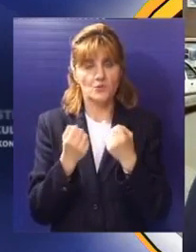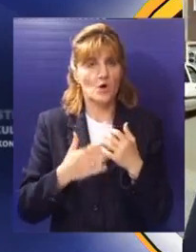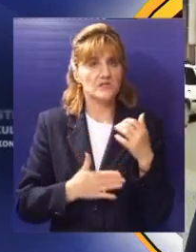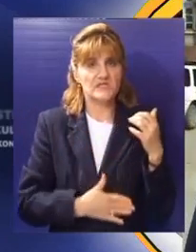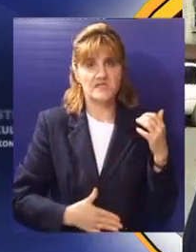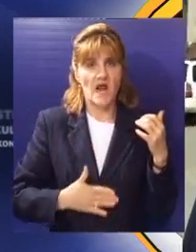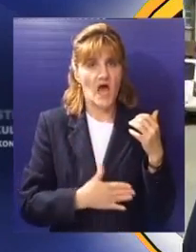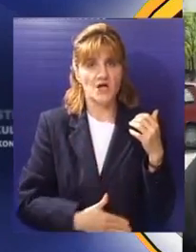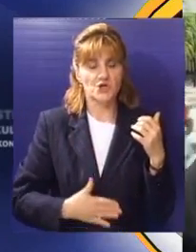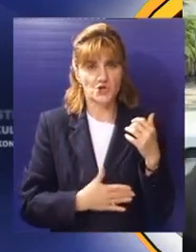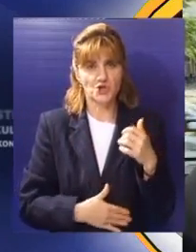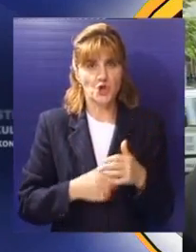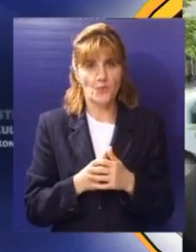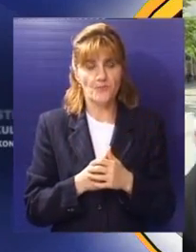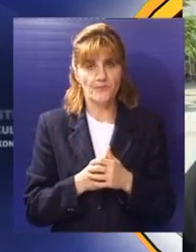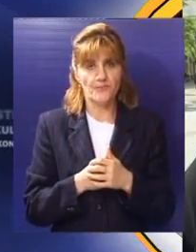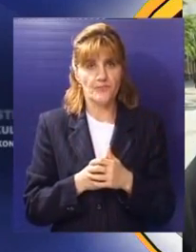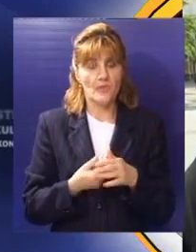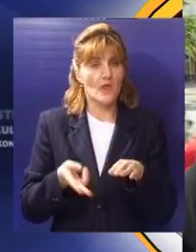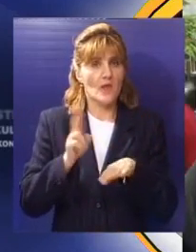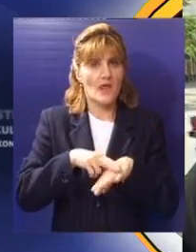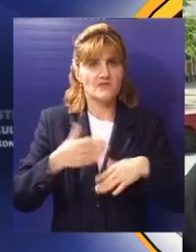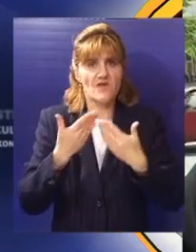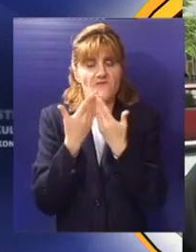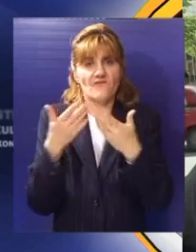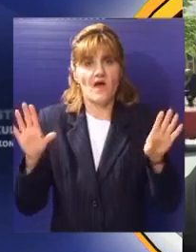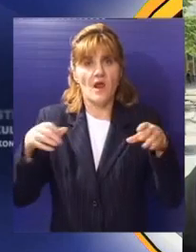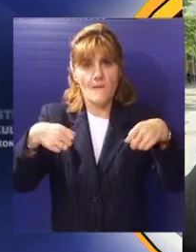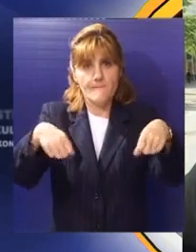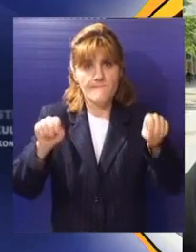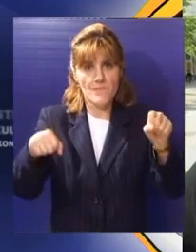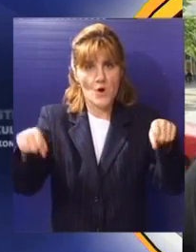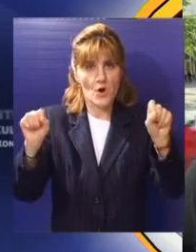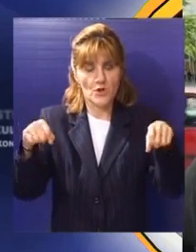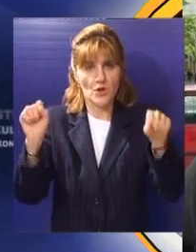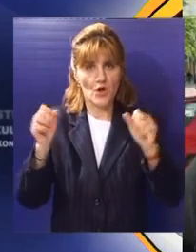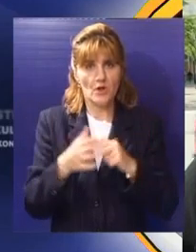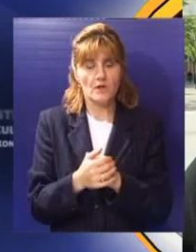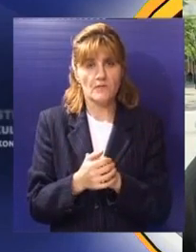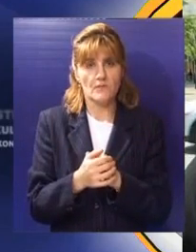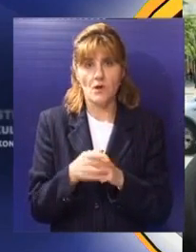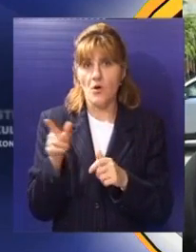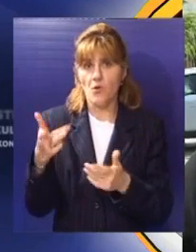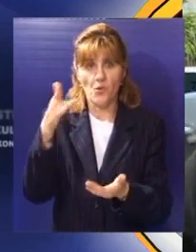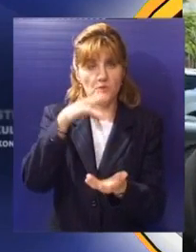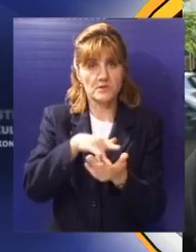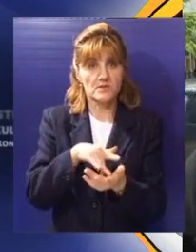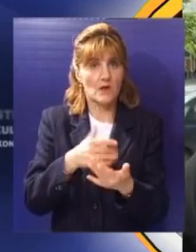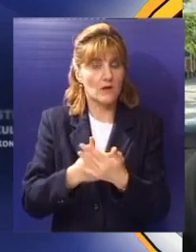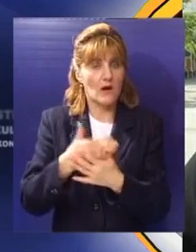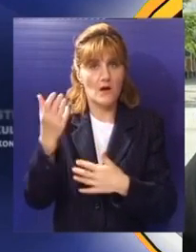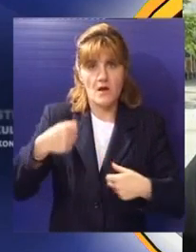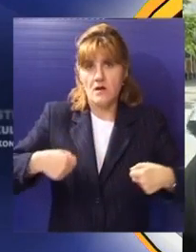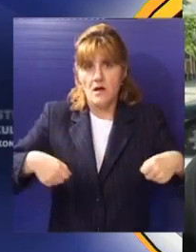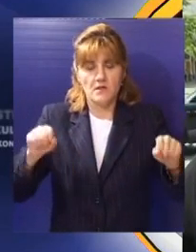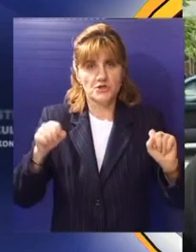to je strašno. Prave najveći sa ovim ogromnim motorima. Oni se martene u centru grada